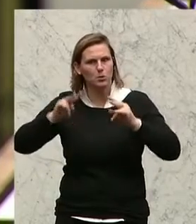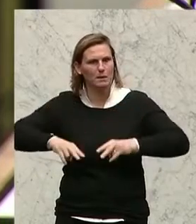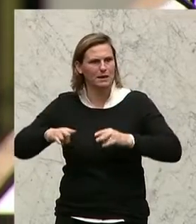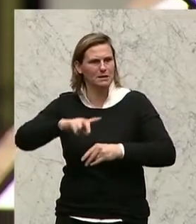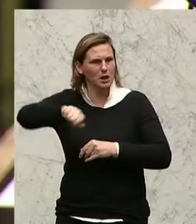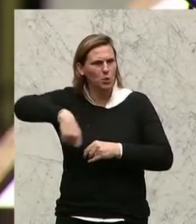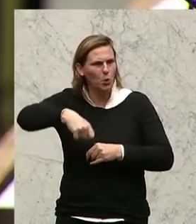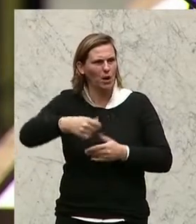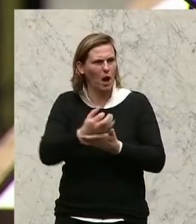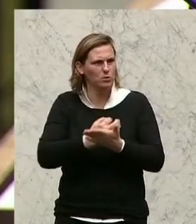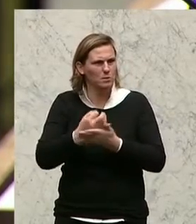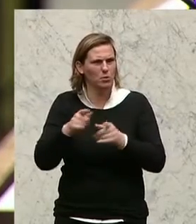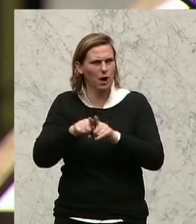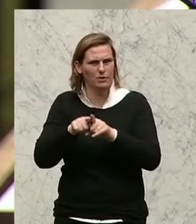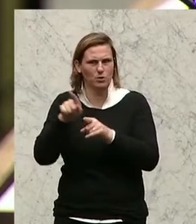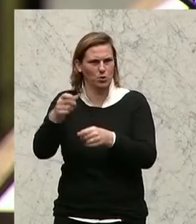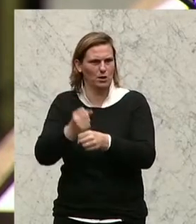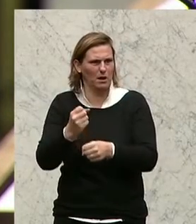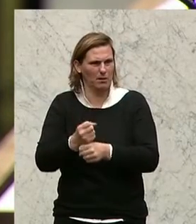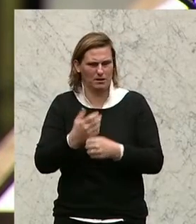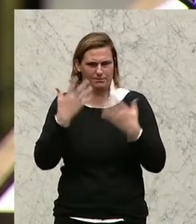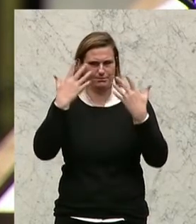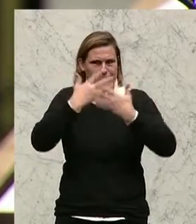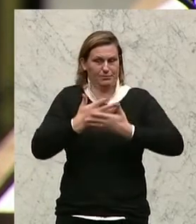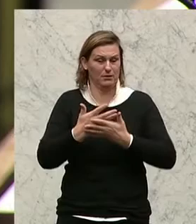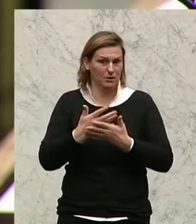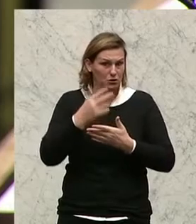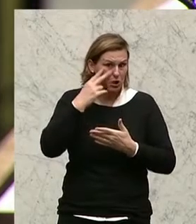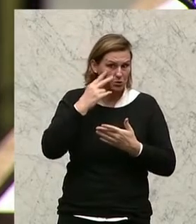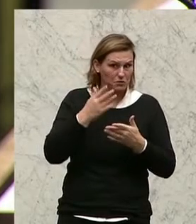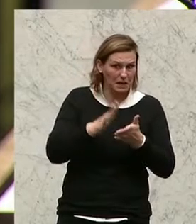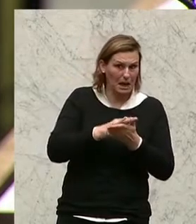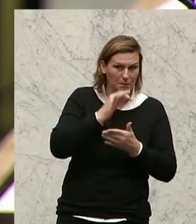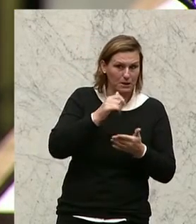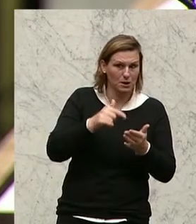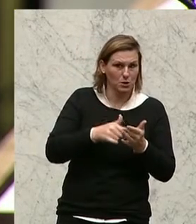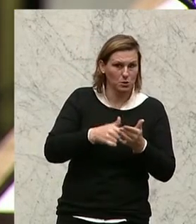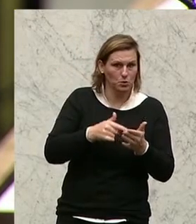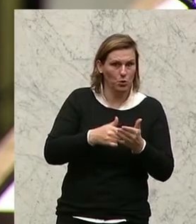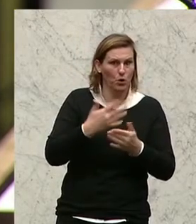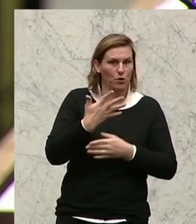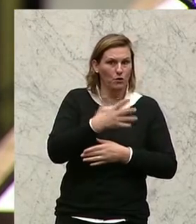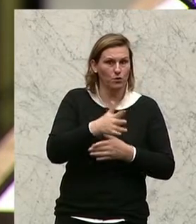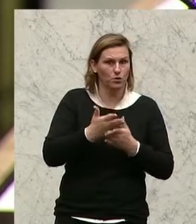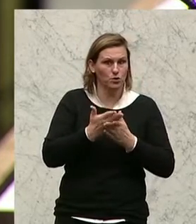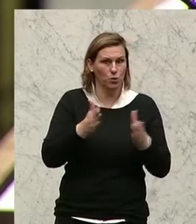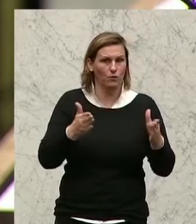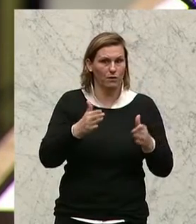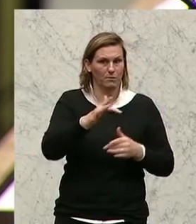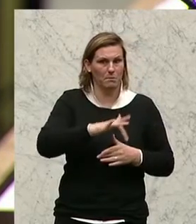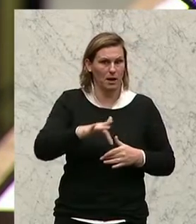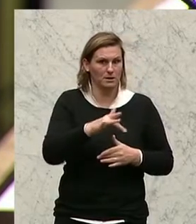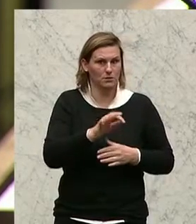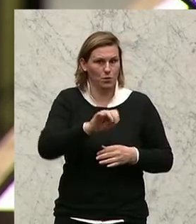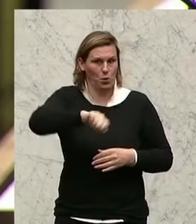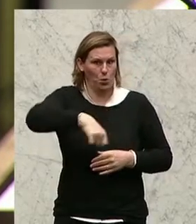Köche sind, auch unterbringen. Zum einen dürfte es ja nicht geklappt haben, denn nicht umsonst gibt es immer noch 500 offene Kochstellen. Und zum